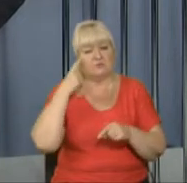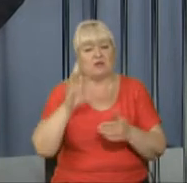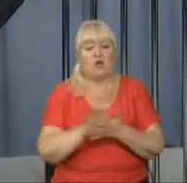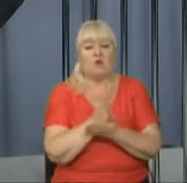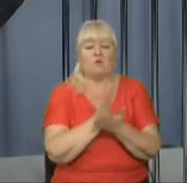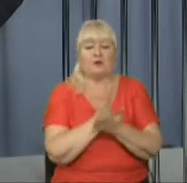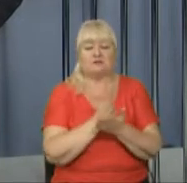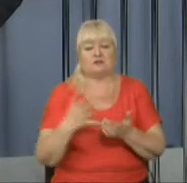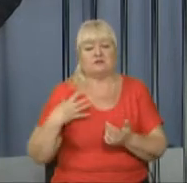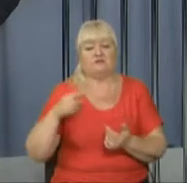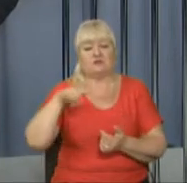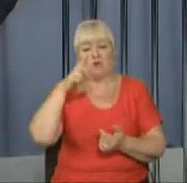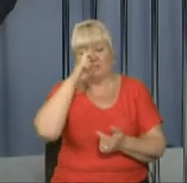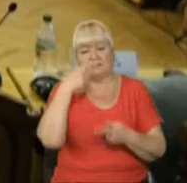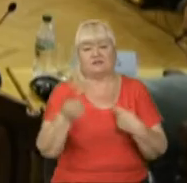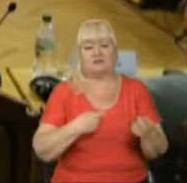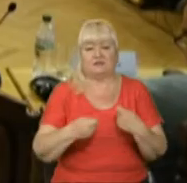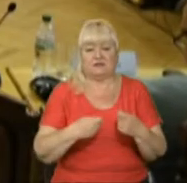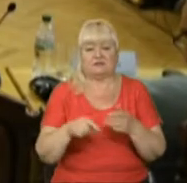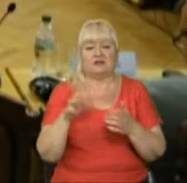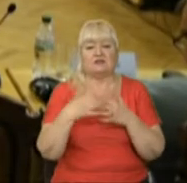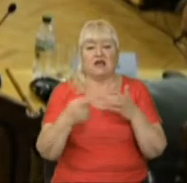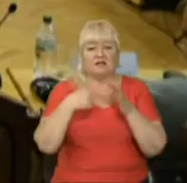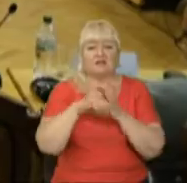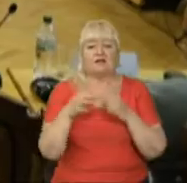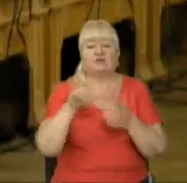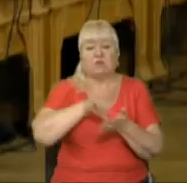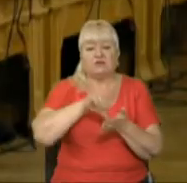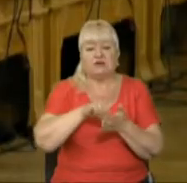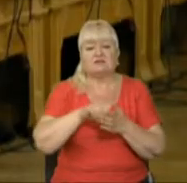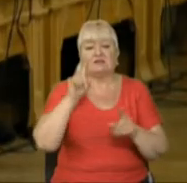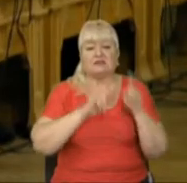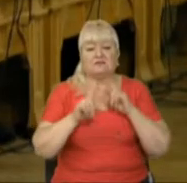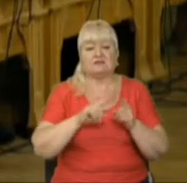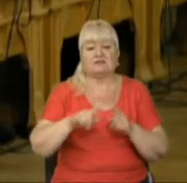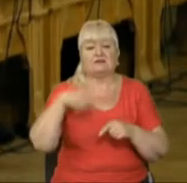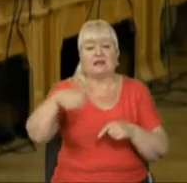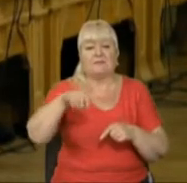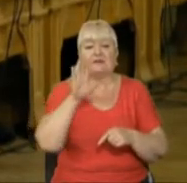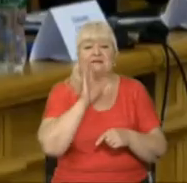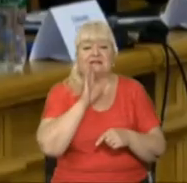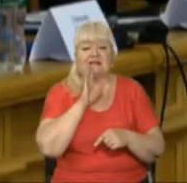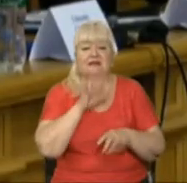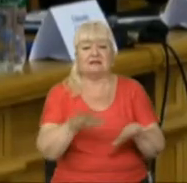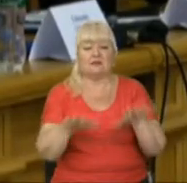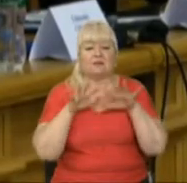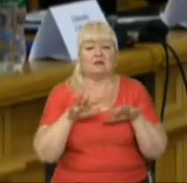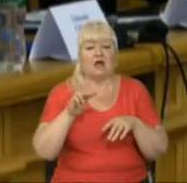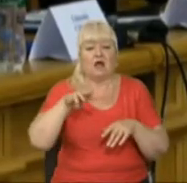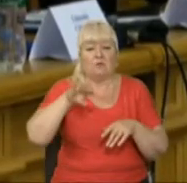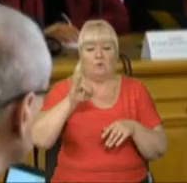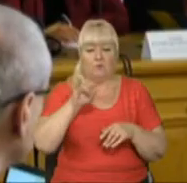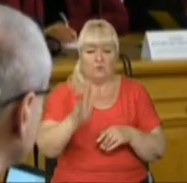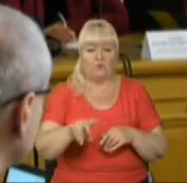прес-службі Львівської облдержадміністрації. Серед учасників засідання – президентка парламентської асамблеї НАТО Мадлєн Мун,